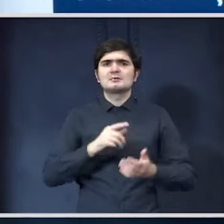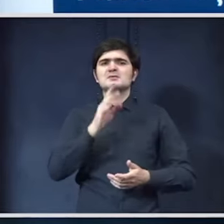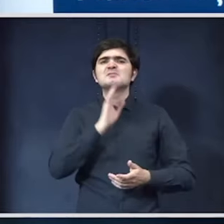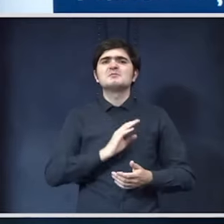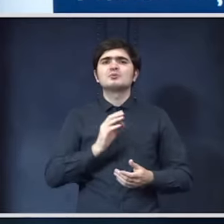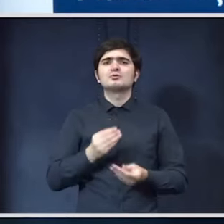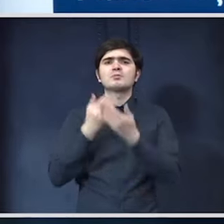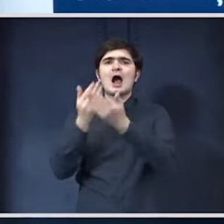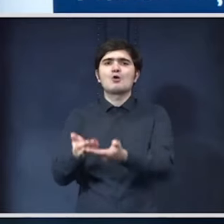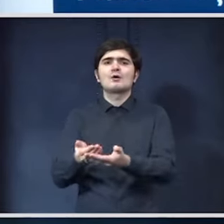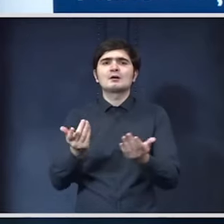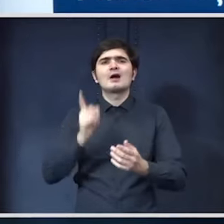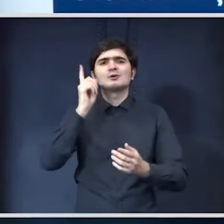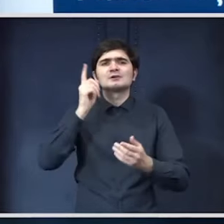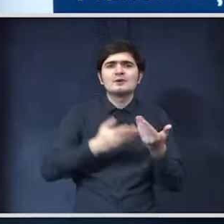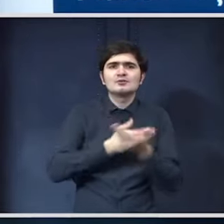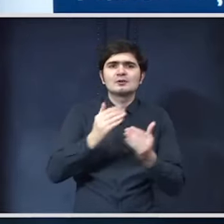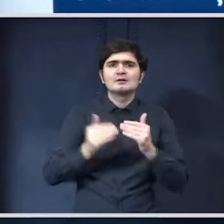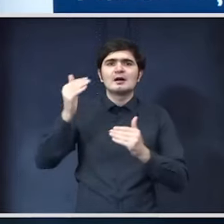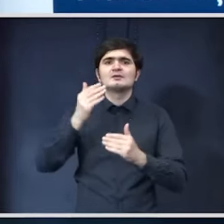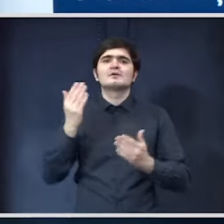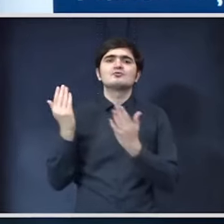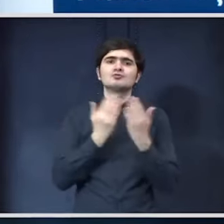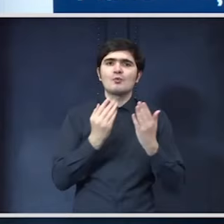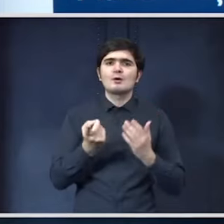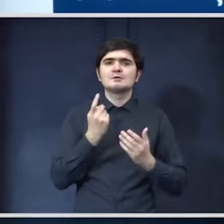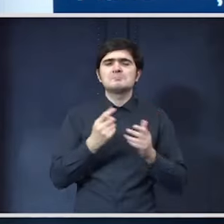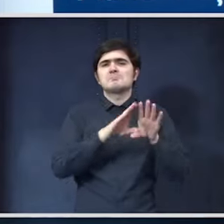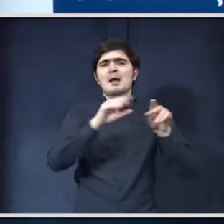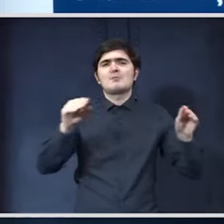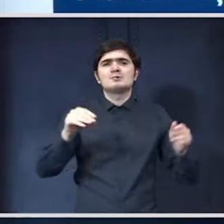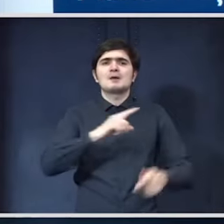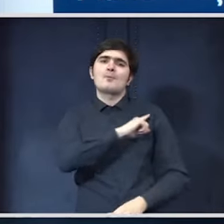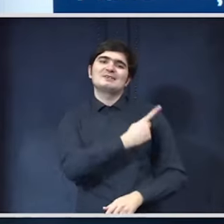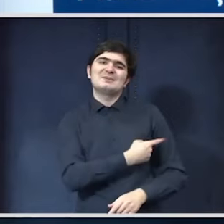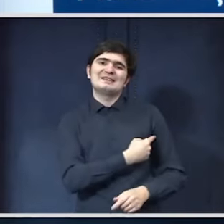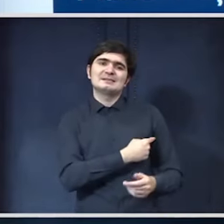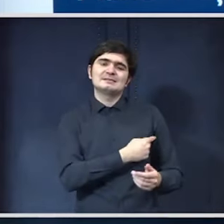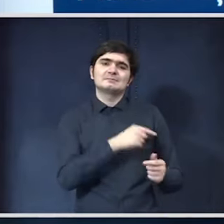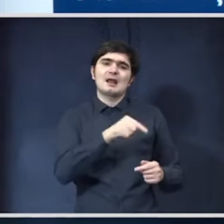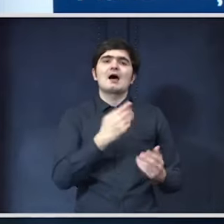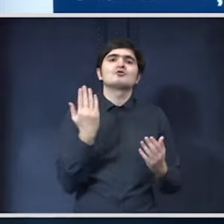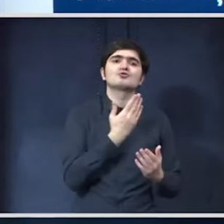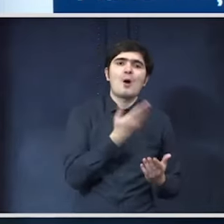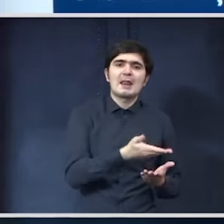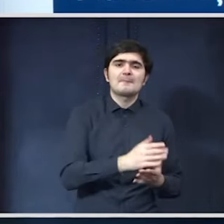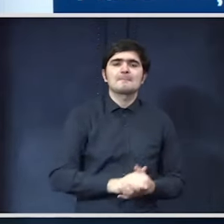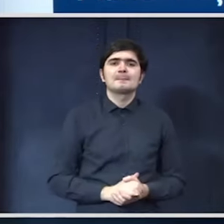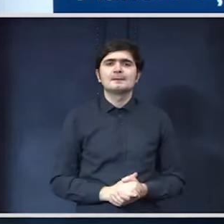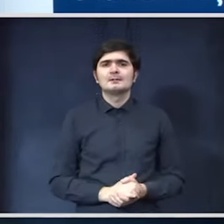alocări care vor fi gestionate la nivelul școlii dintr-un meniu de opțiuni la nivelul școlii se